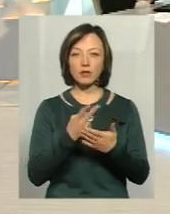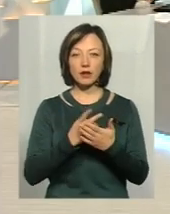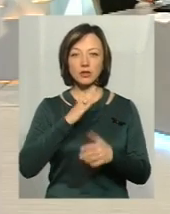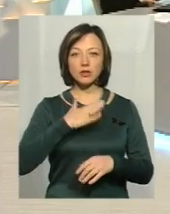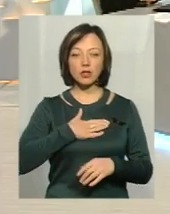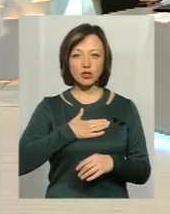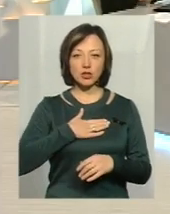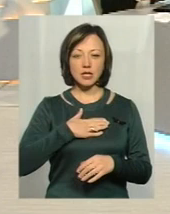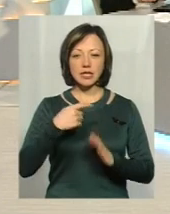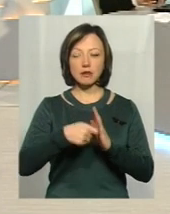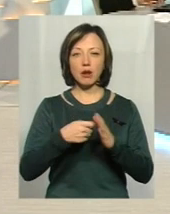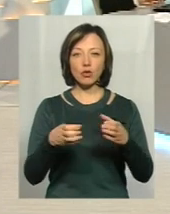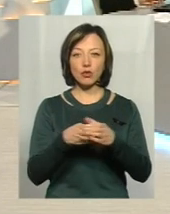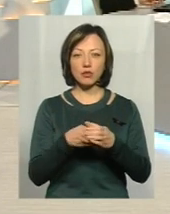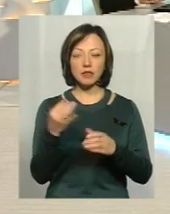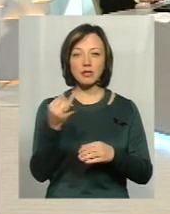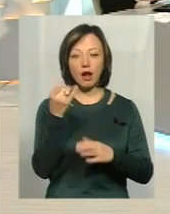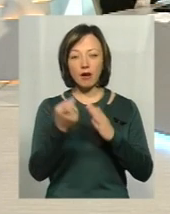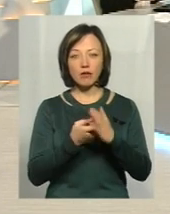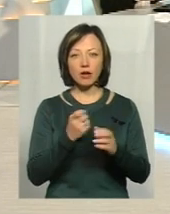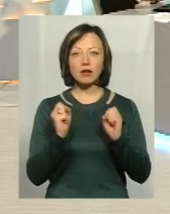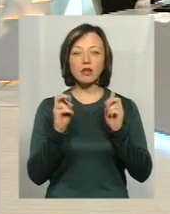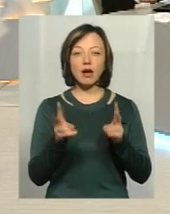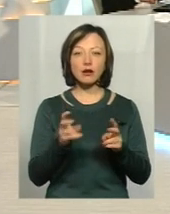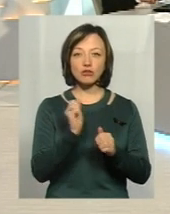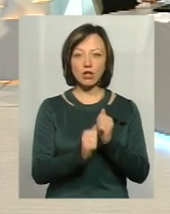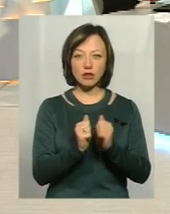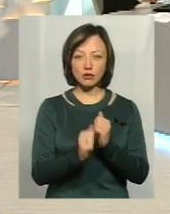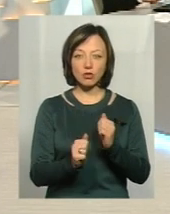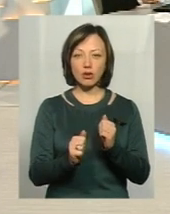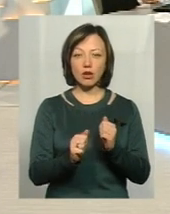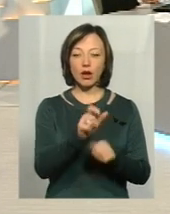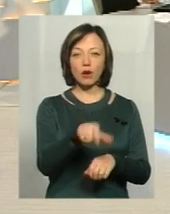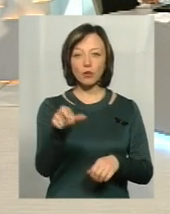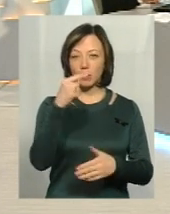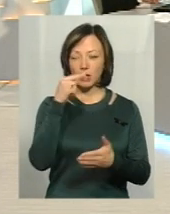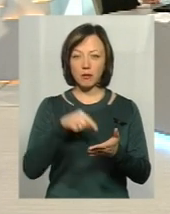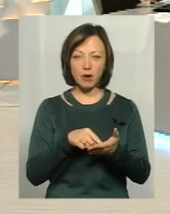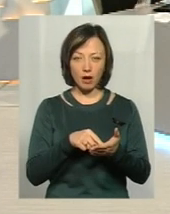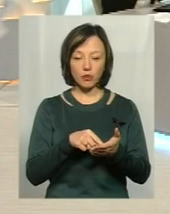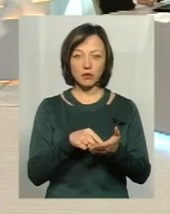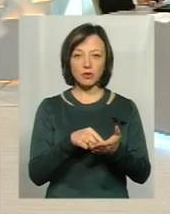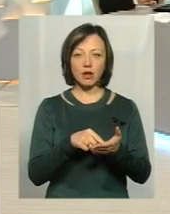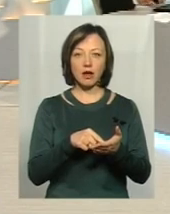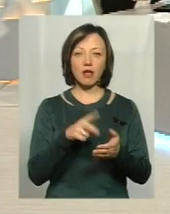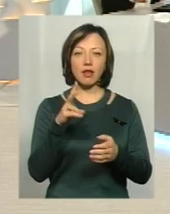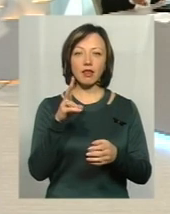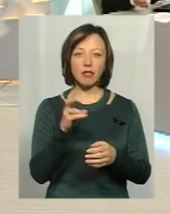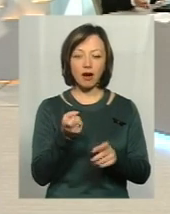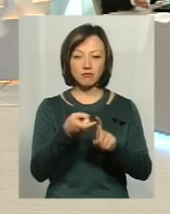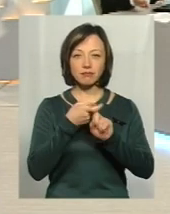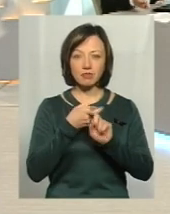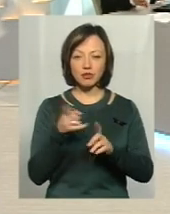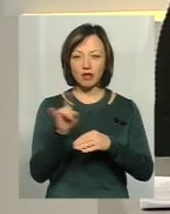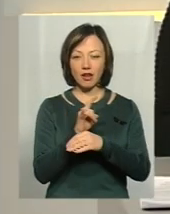нашій анімальній групі стало цікаво, як часто взагалі хмельничани потрапляють на будочки шахраїв. Ми